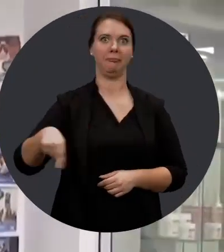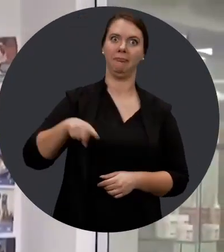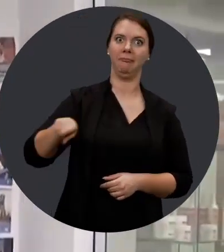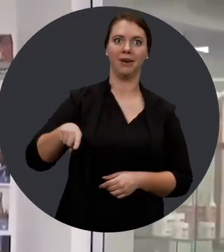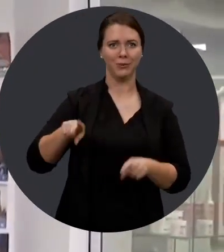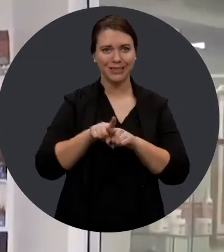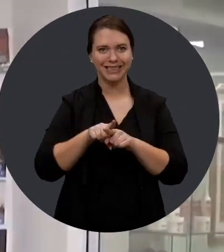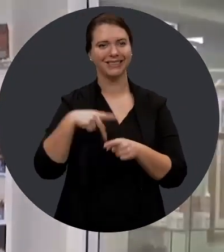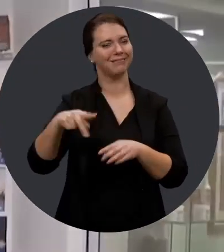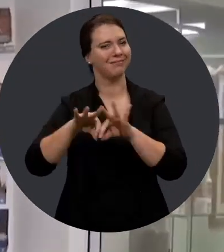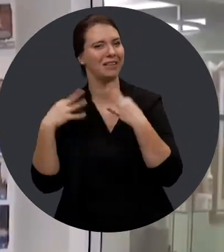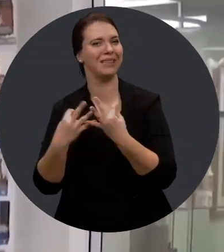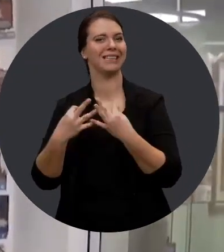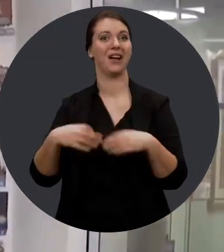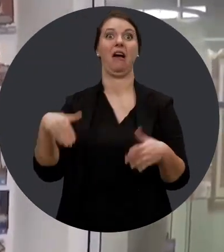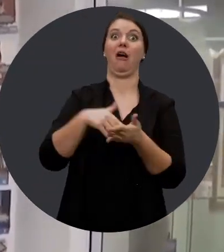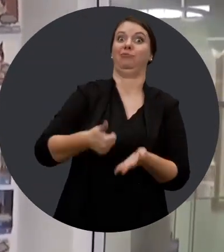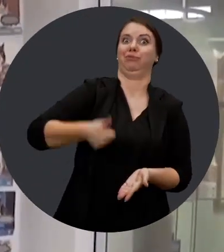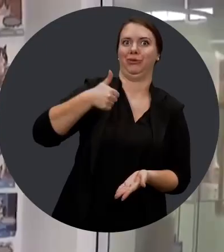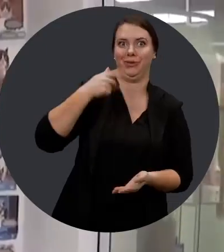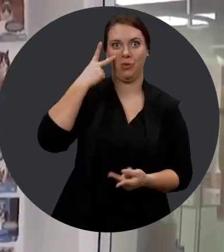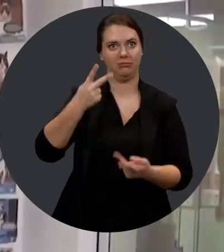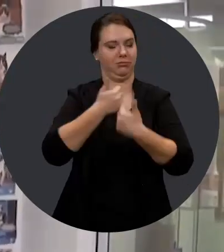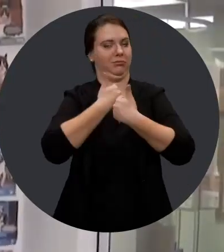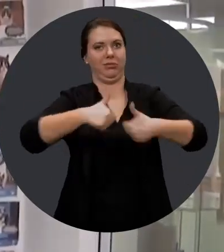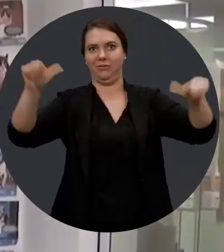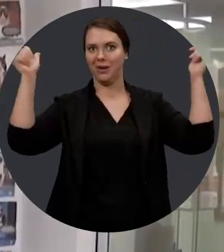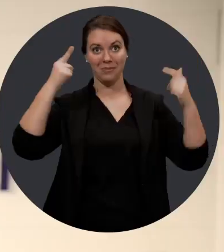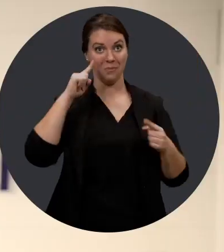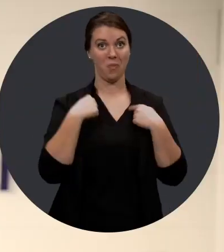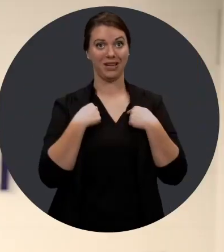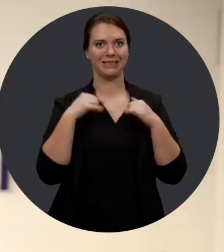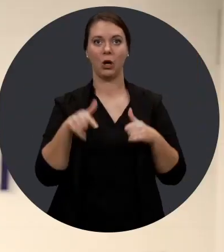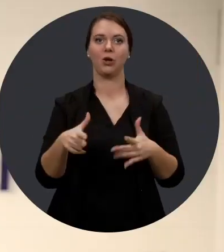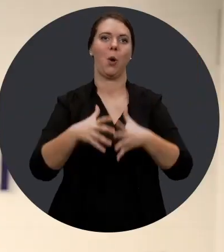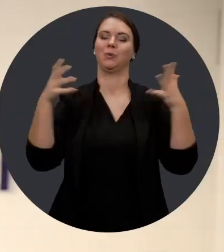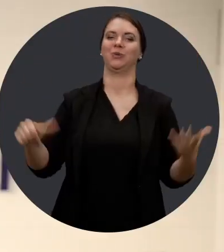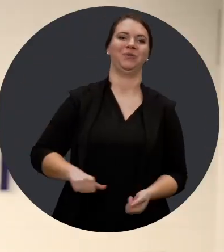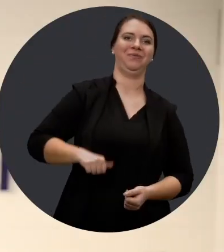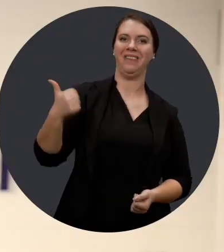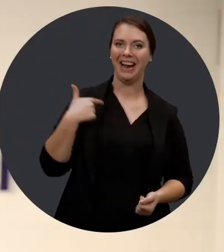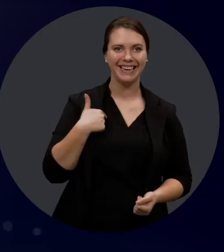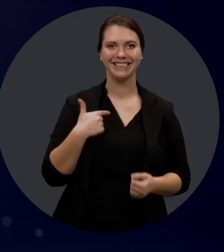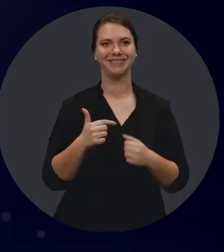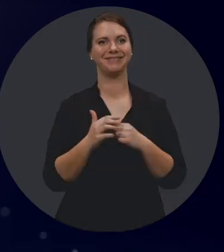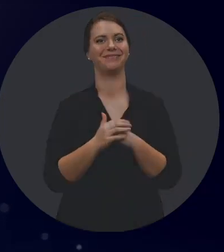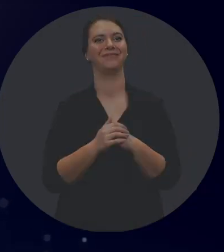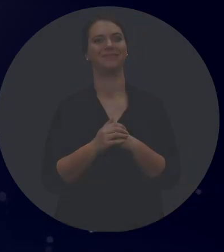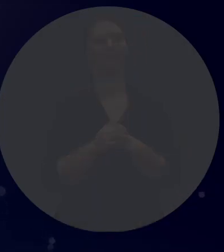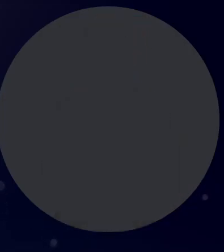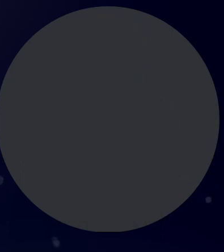tous les jours, non seulement eux, mais leur famille, encore une fois, ça, n'a pas de prix. Donc, pour moi, ça, c'est ma plus grosse fierté.